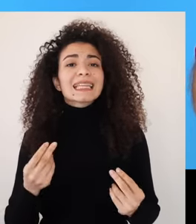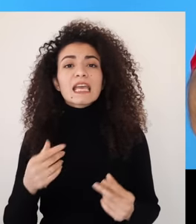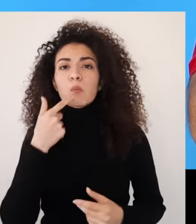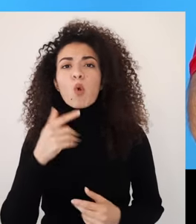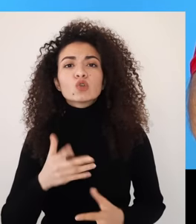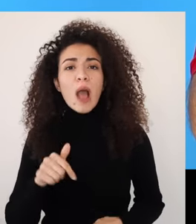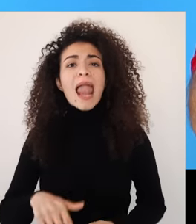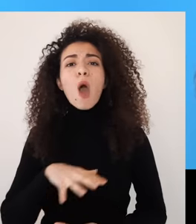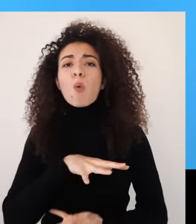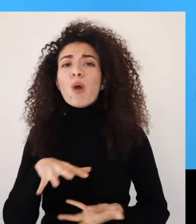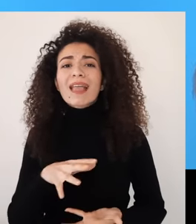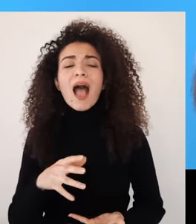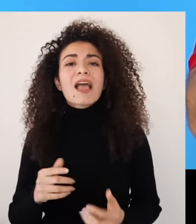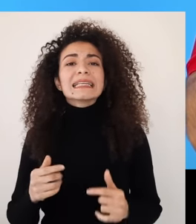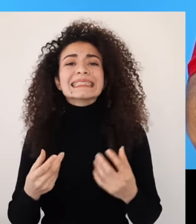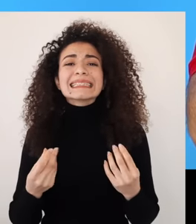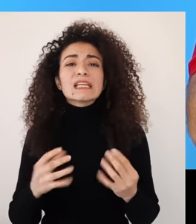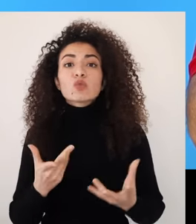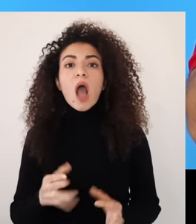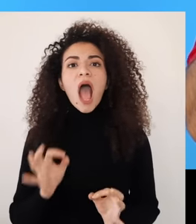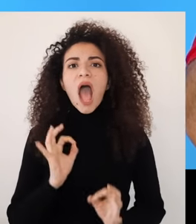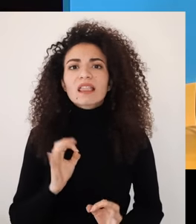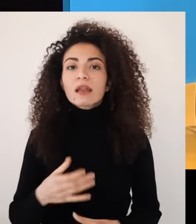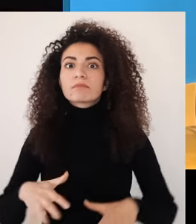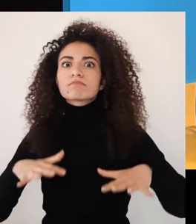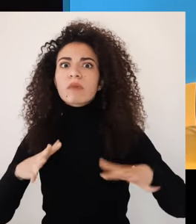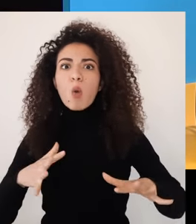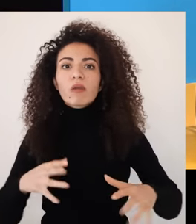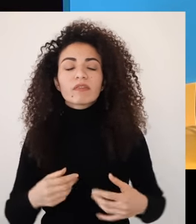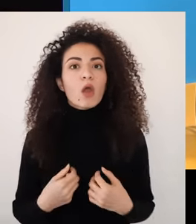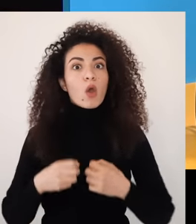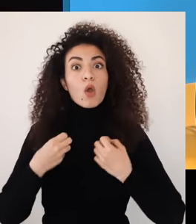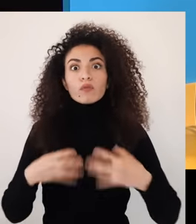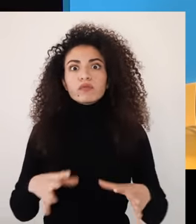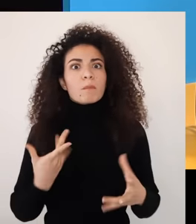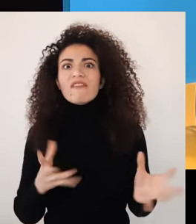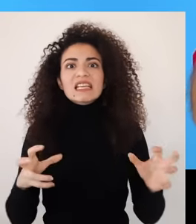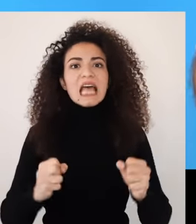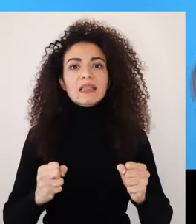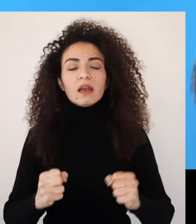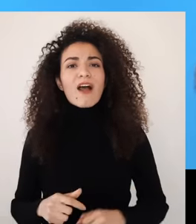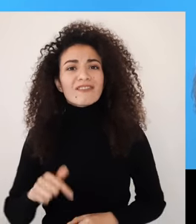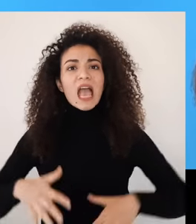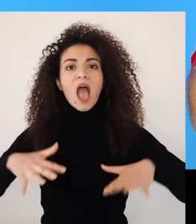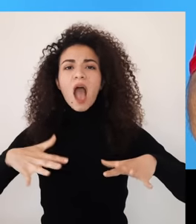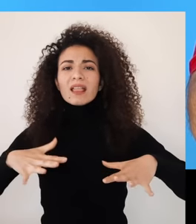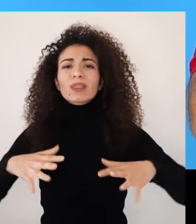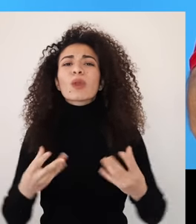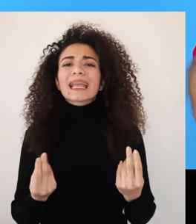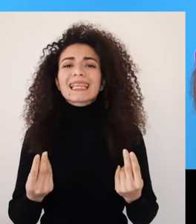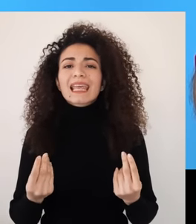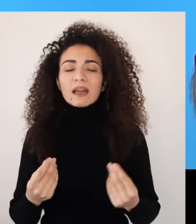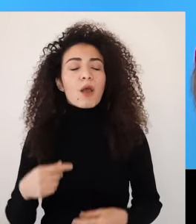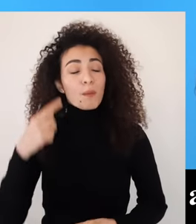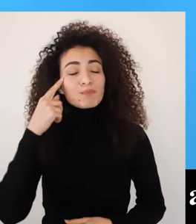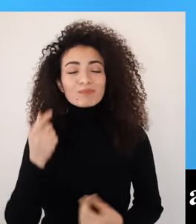أغربية الأوقات العبارات يلي بتكمل هالجملة هي خطرة، مرعبة، خارجة عن السيطرة هالقلق العميء المنتشر